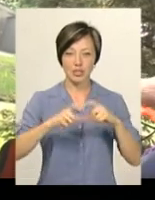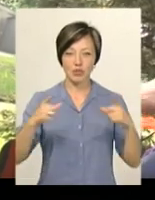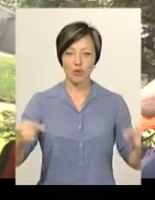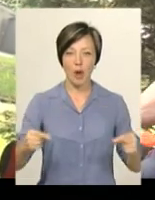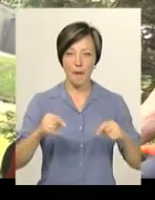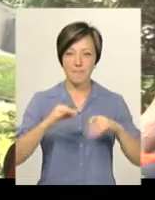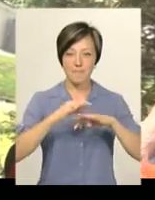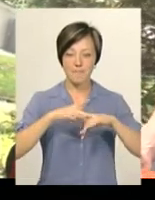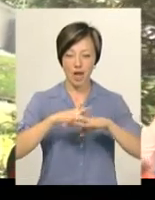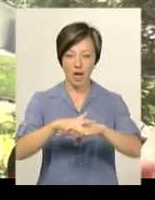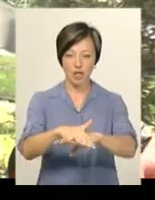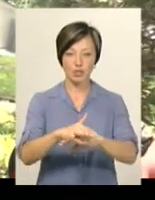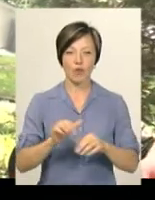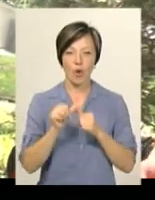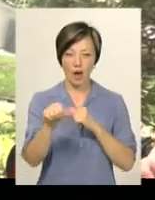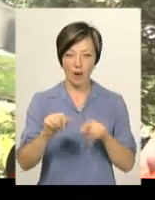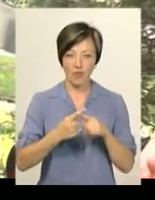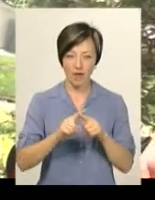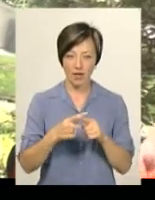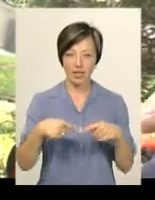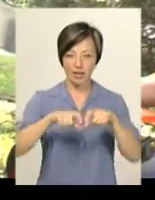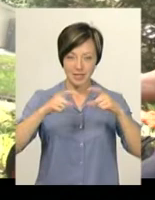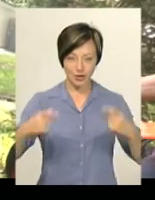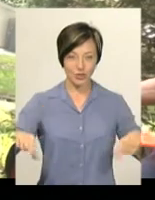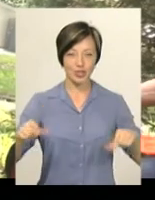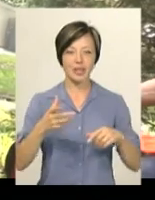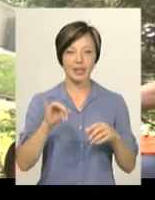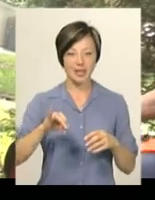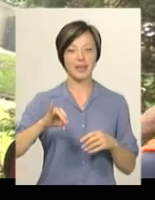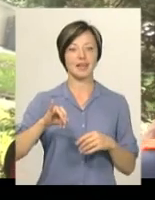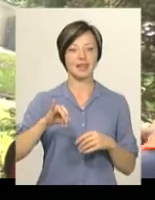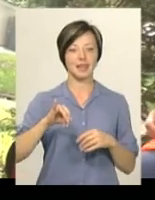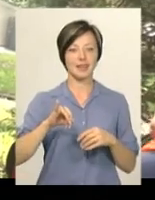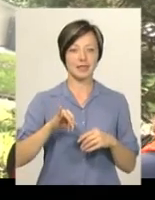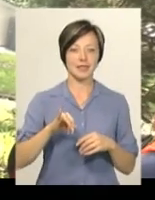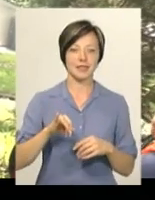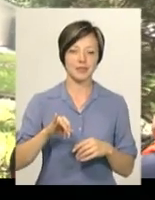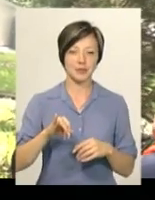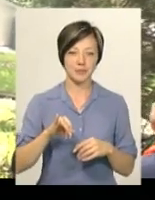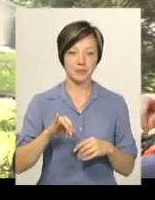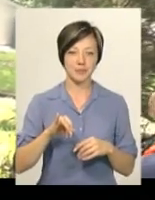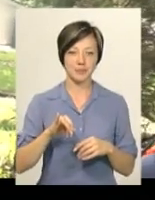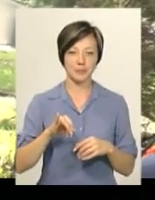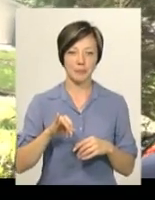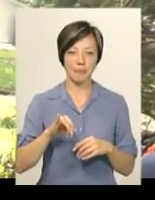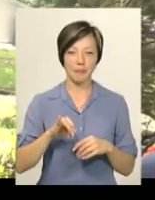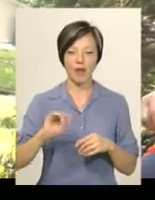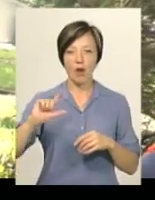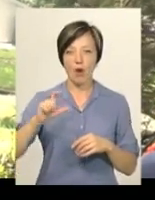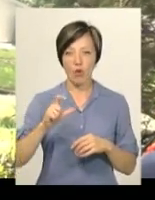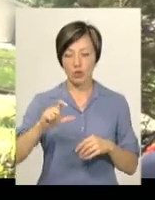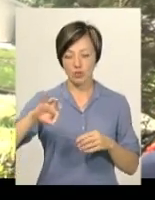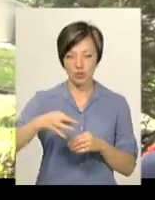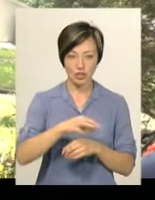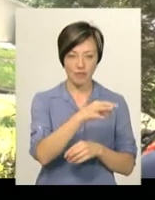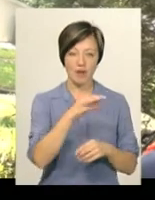-мережево. От теж окремо в'яжемо такі гарні стрічки і потім підкладаємо голочкою акуратно,